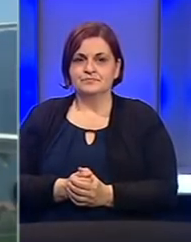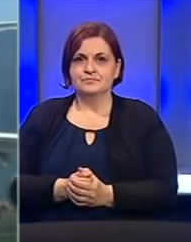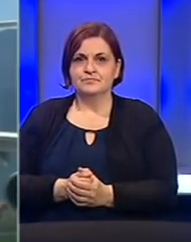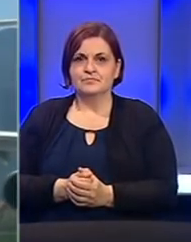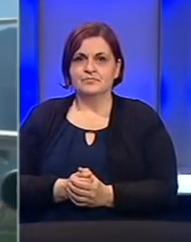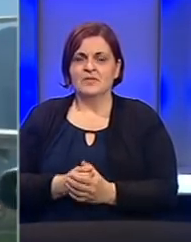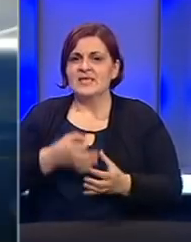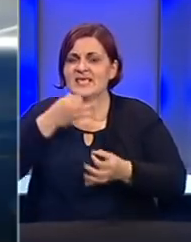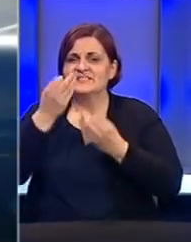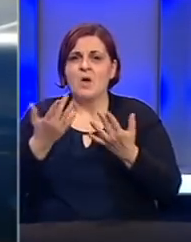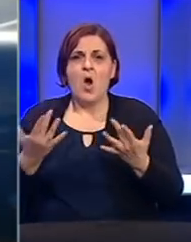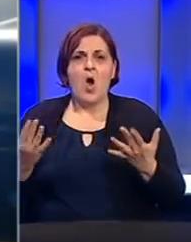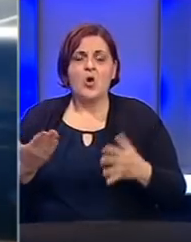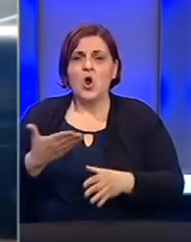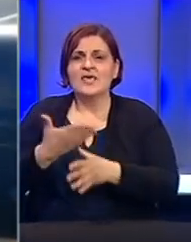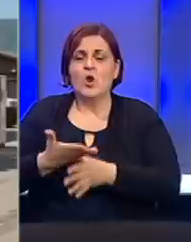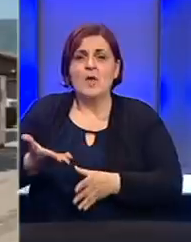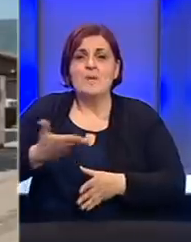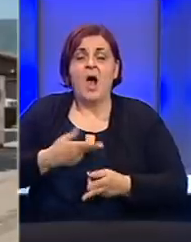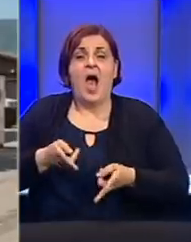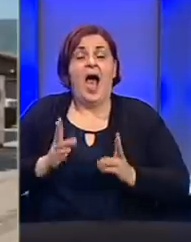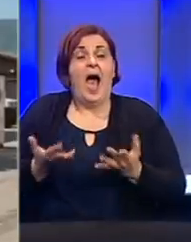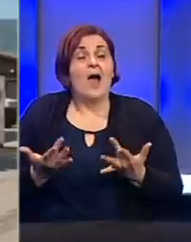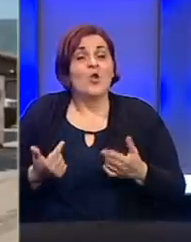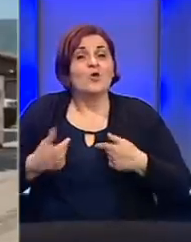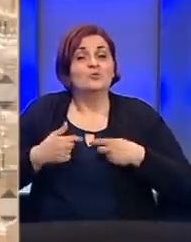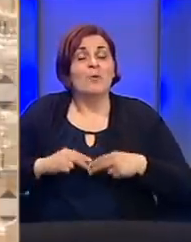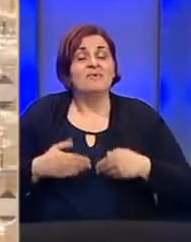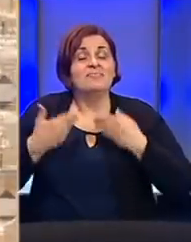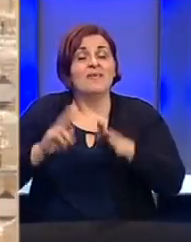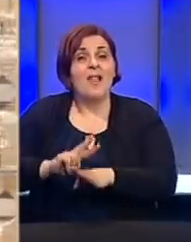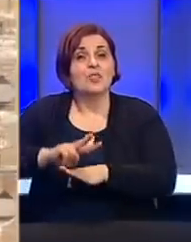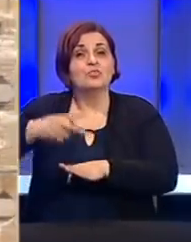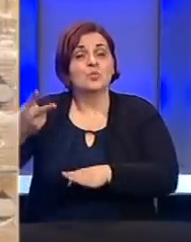Istraživali smo koliko smo pomoći dobili, a koliko smo dali drugima.